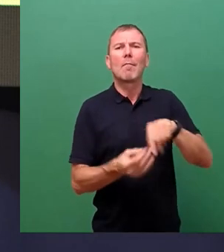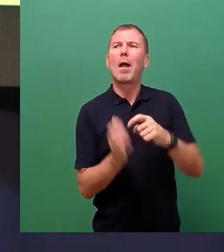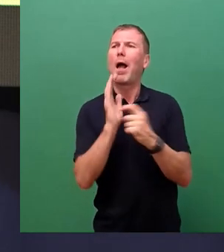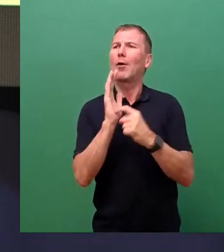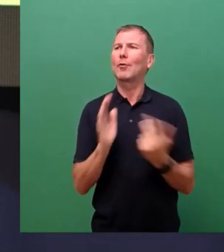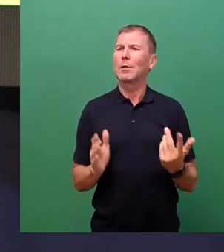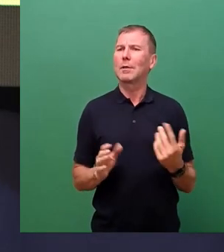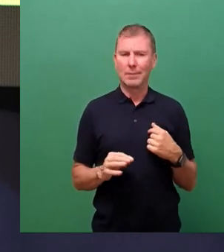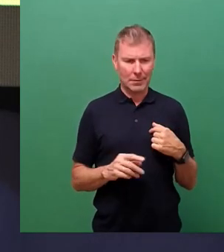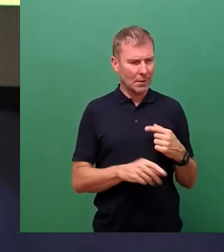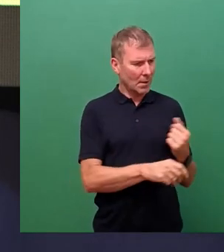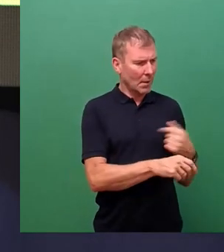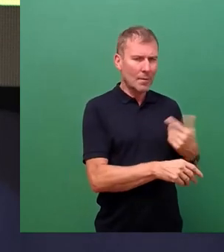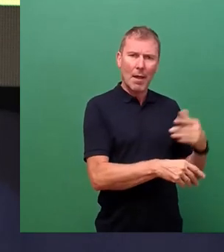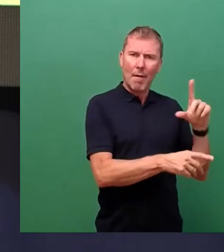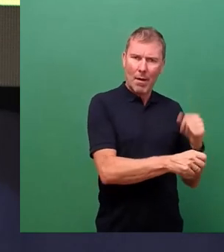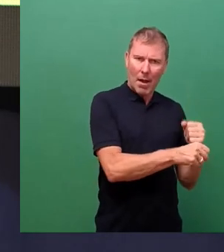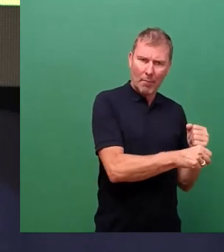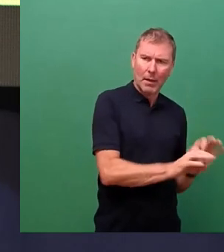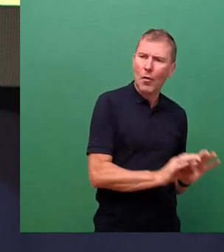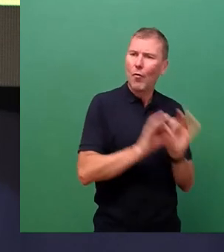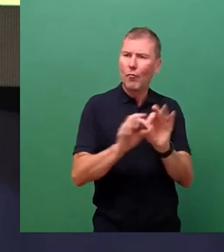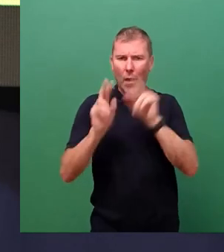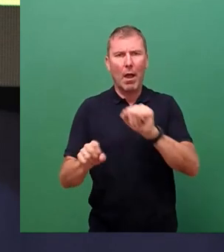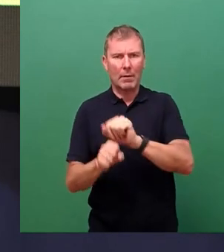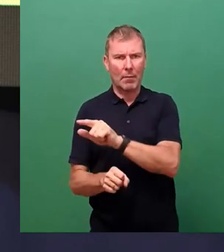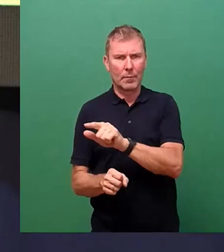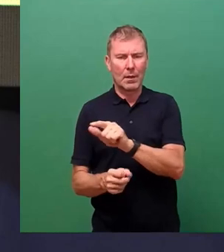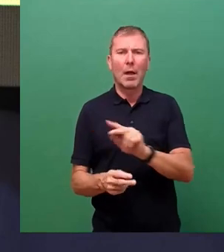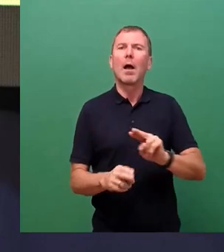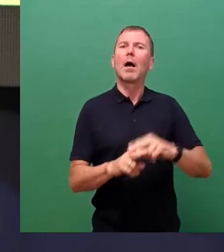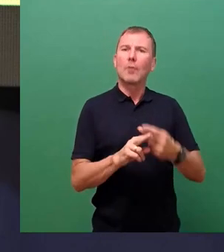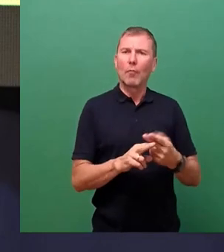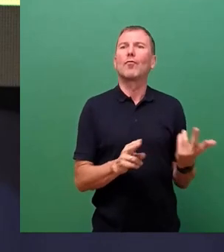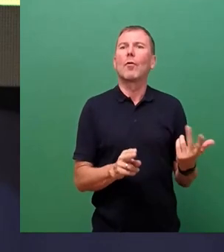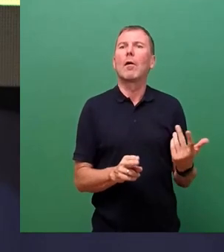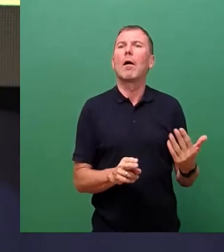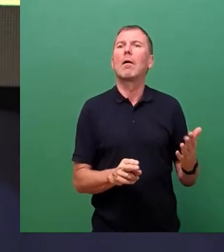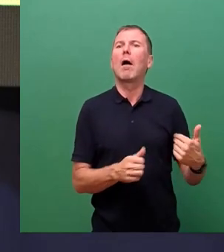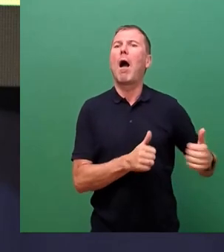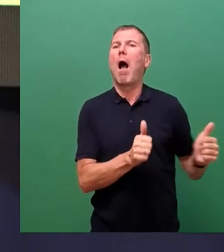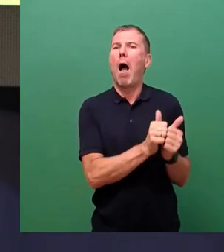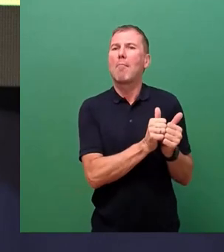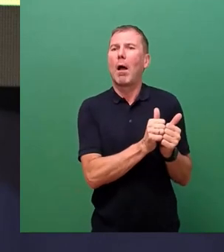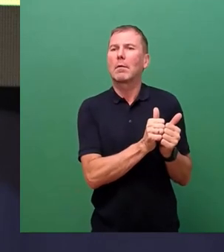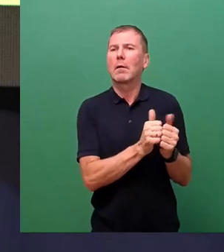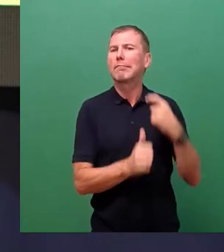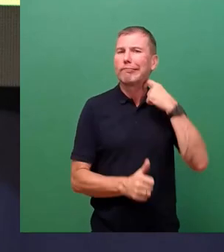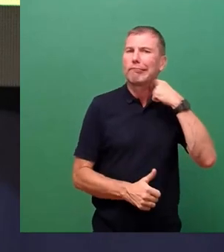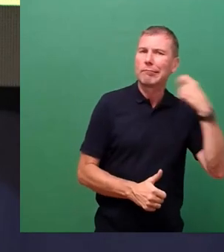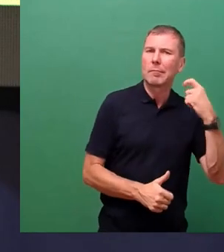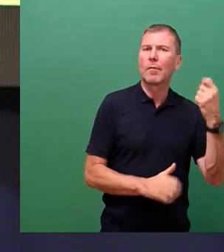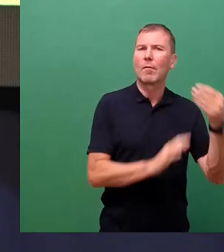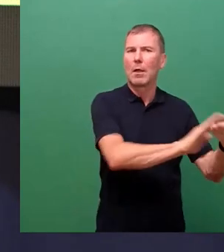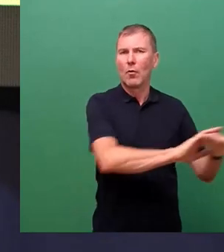Ehrenamt. Sie nehmen dabei in Kauf, von ihrem Partner finanziell zumindest teilweise abhängig zu sein. Bleibt